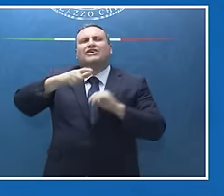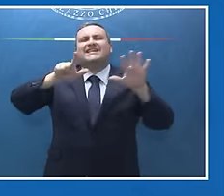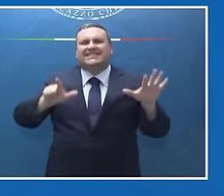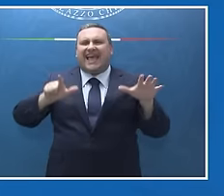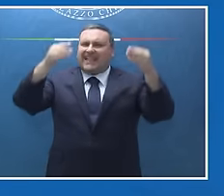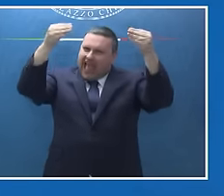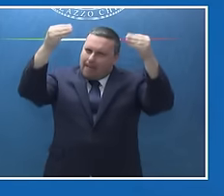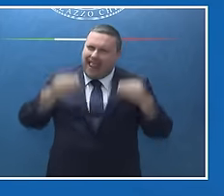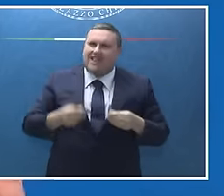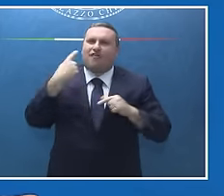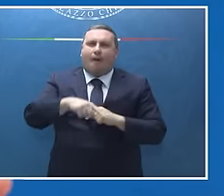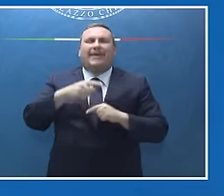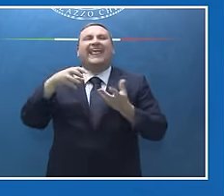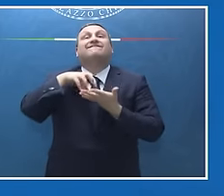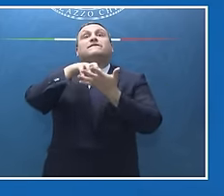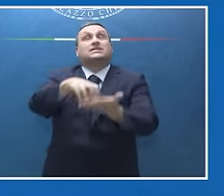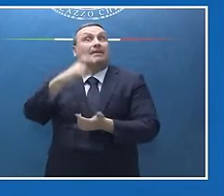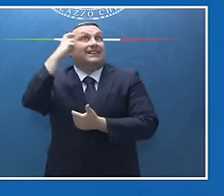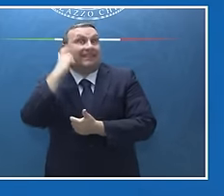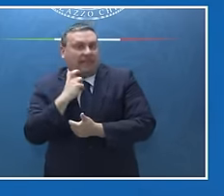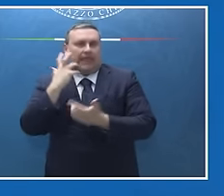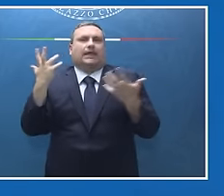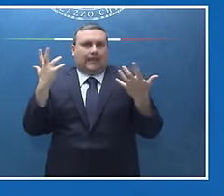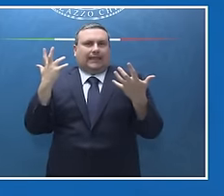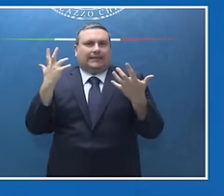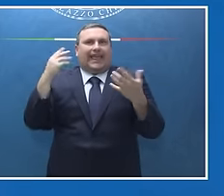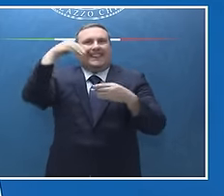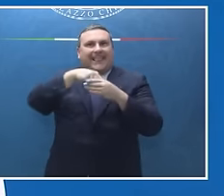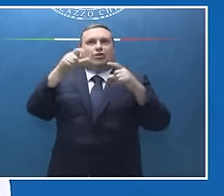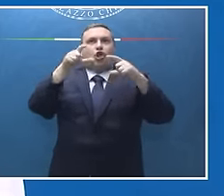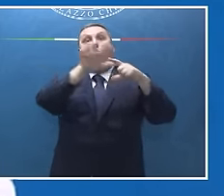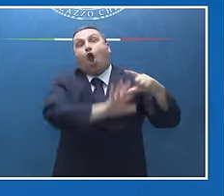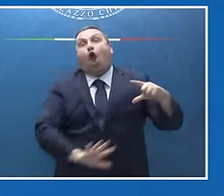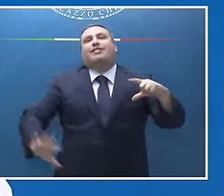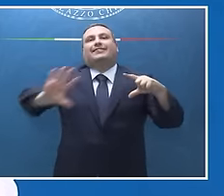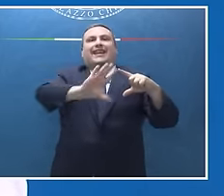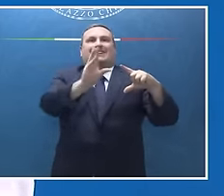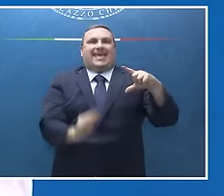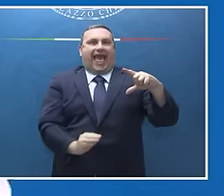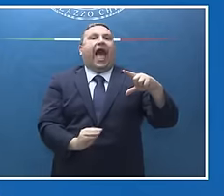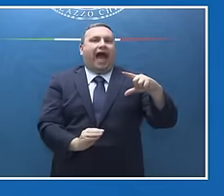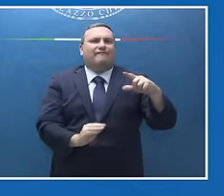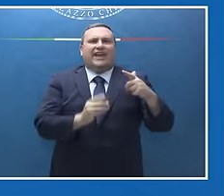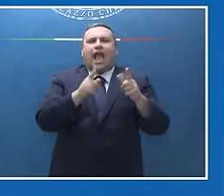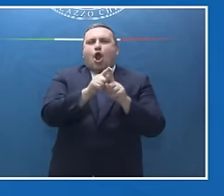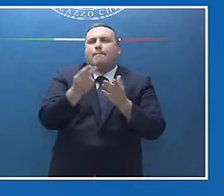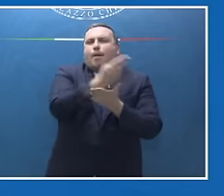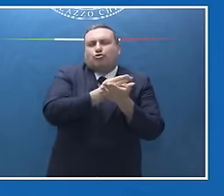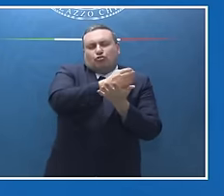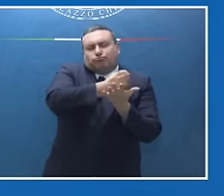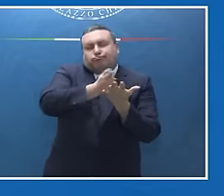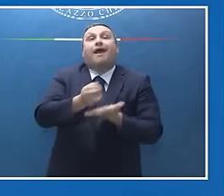Investments per incoraggiare gli investimenti nel continente con un'attenzione particolare rivolta al tema delle